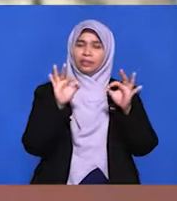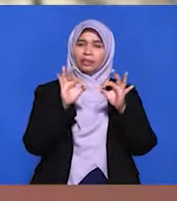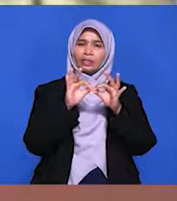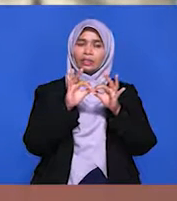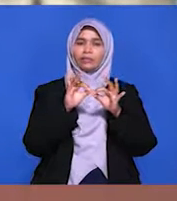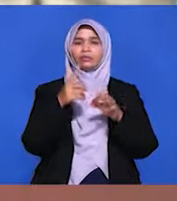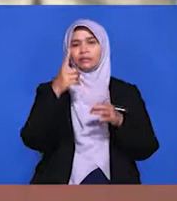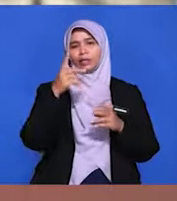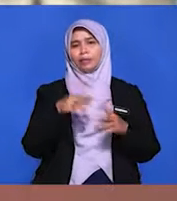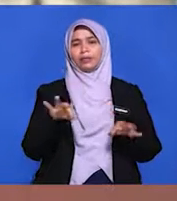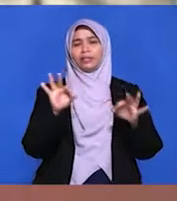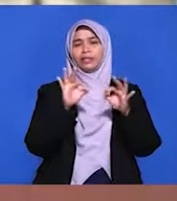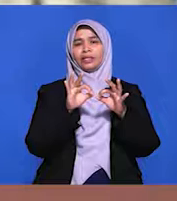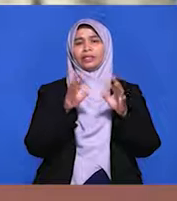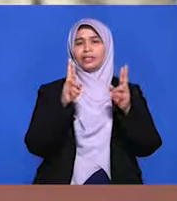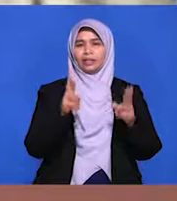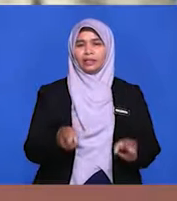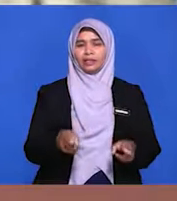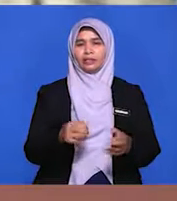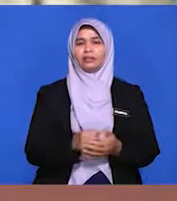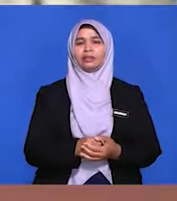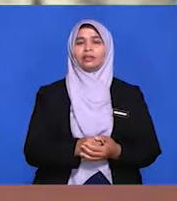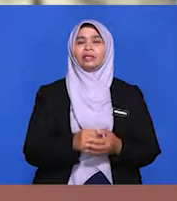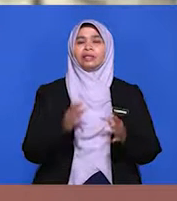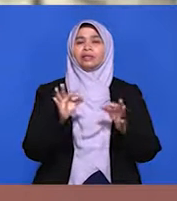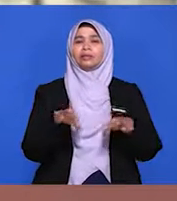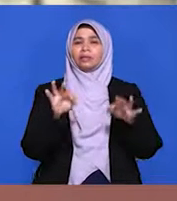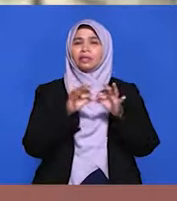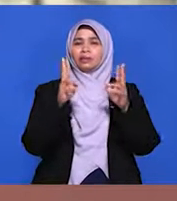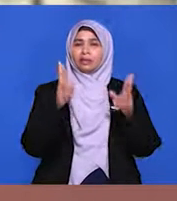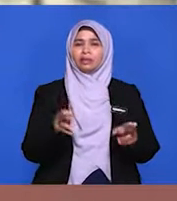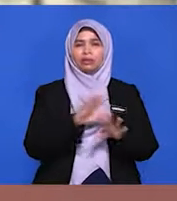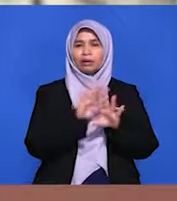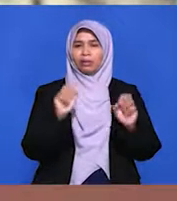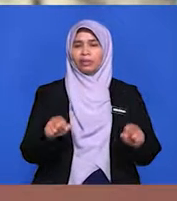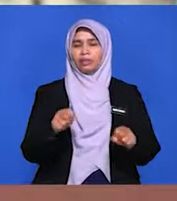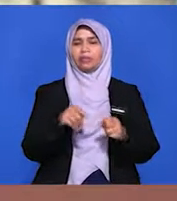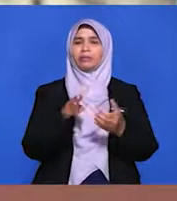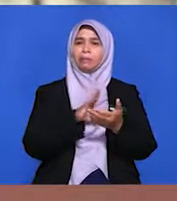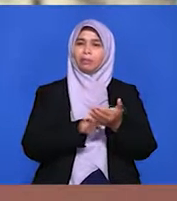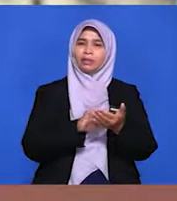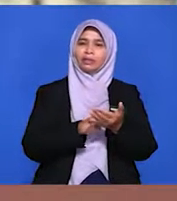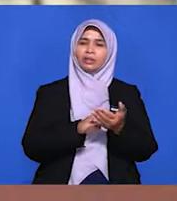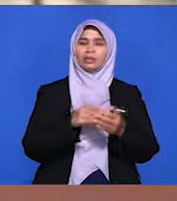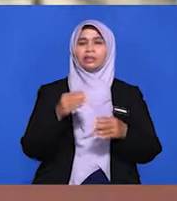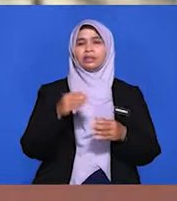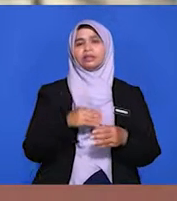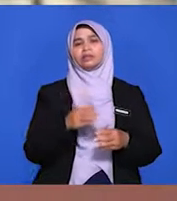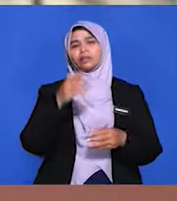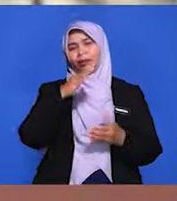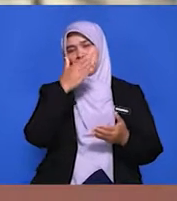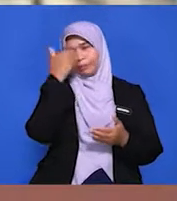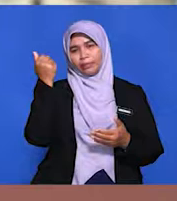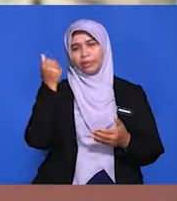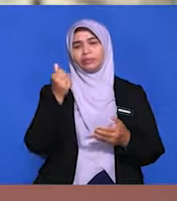dengan negara asing. Kepentingan rakyat tidak boleh diperjudikan disebabkan tuntutan sesebuah negara luar